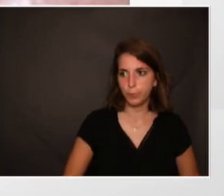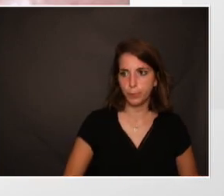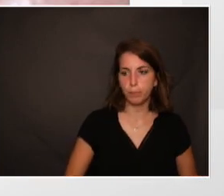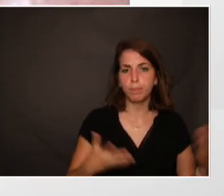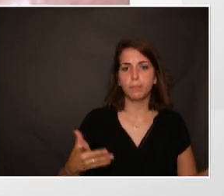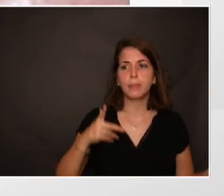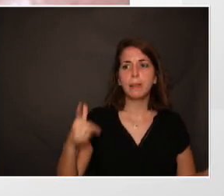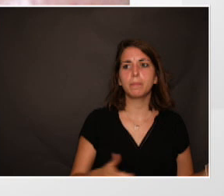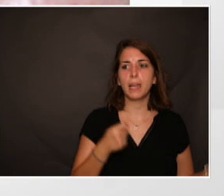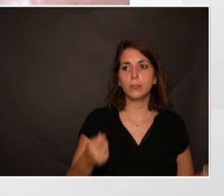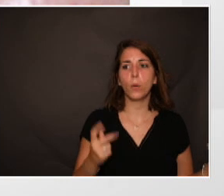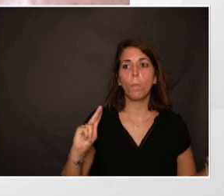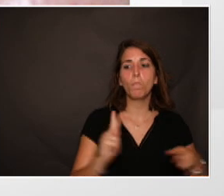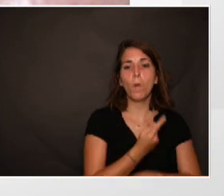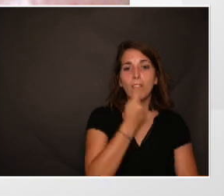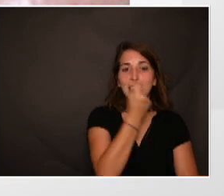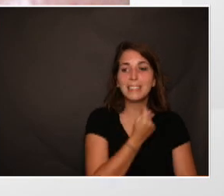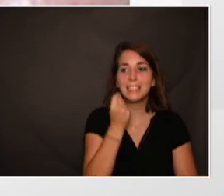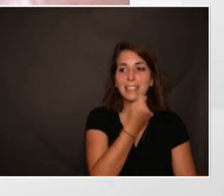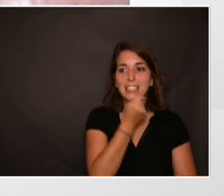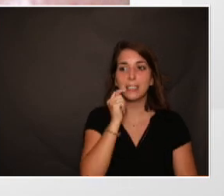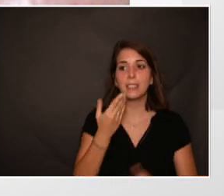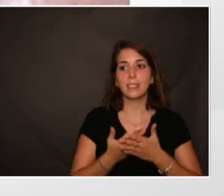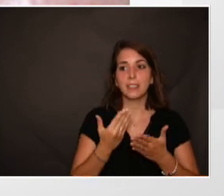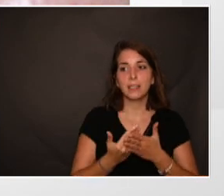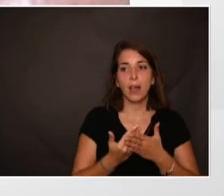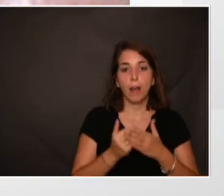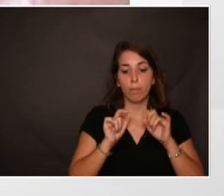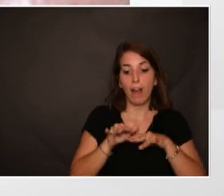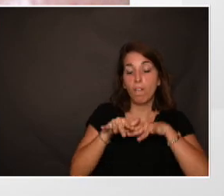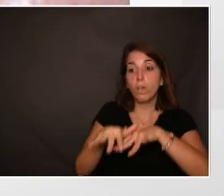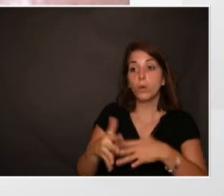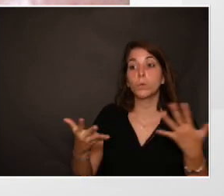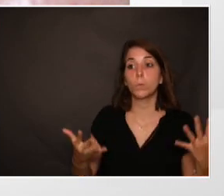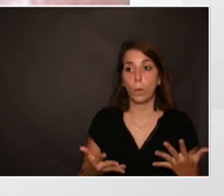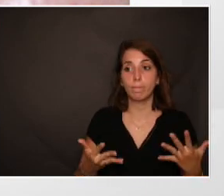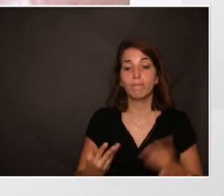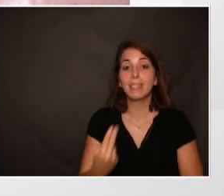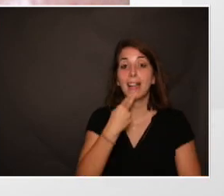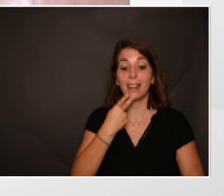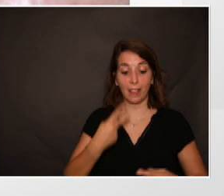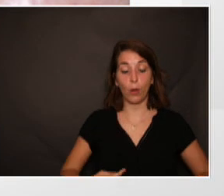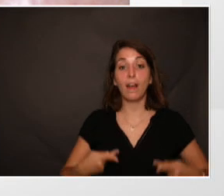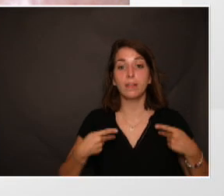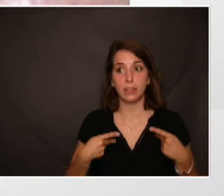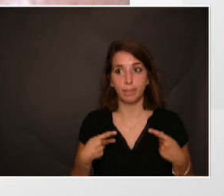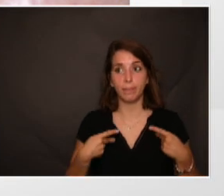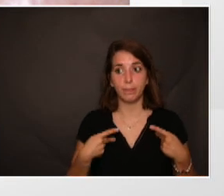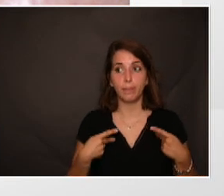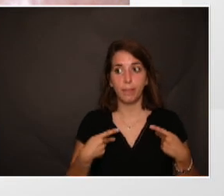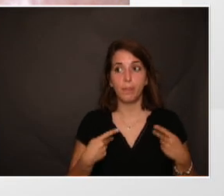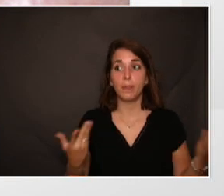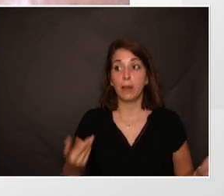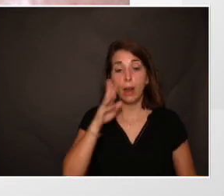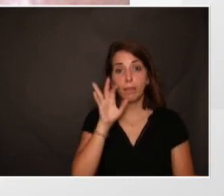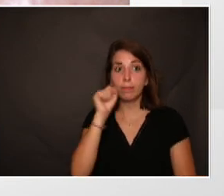Évidemment, avoir un mauvais état buccodentaire, ça va retentir sur la qualité de vie. Et vous voyez dans une autre étude que